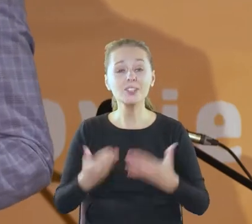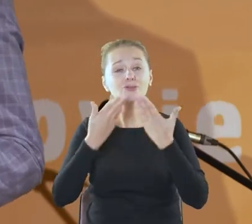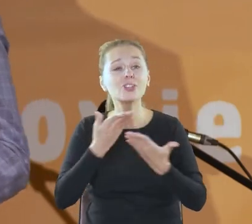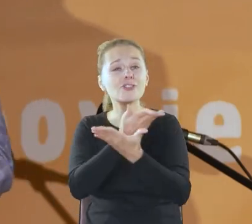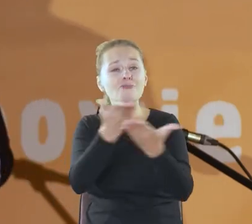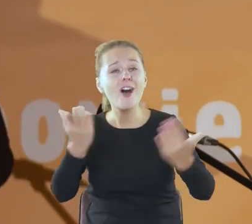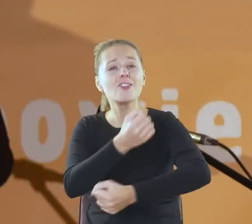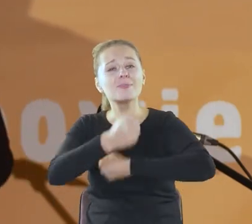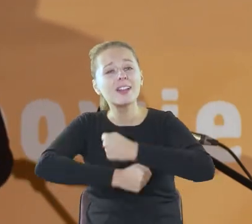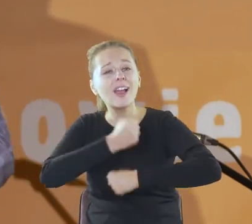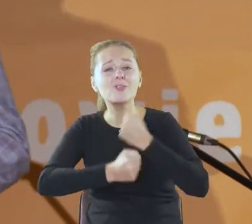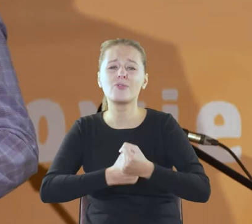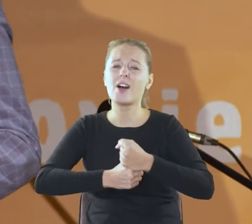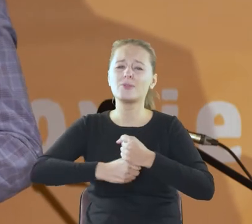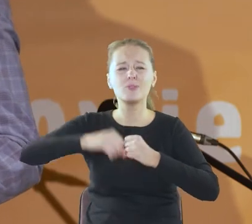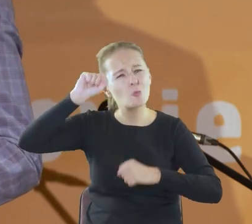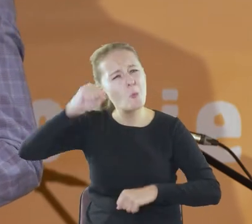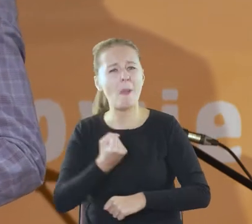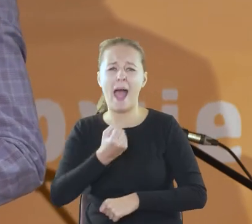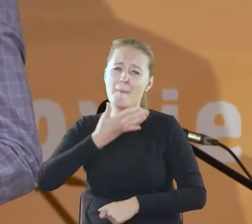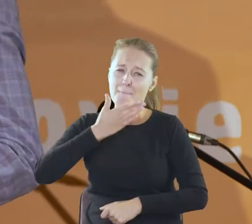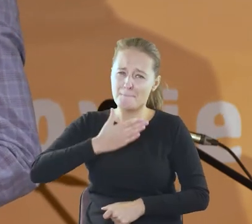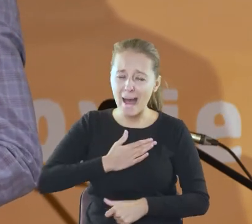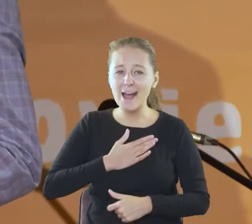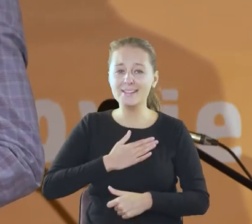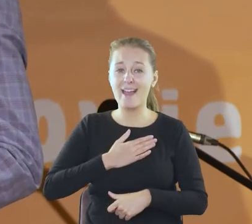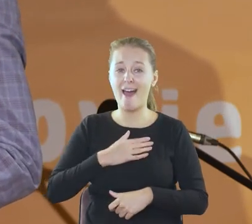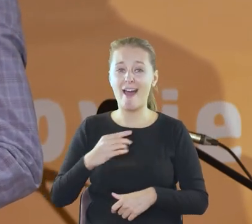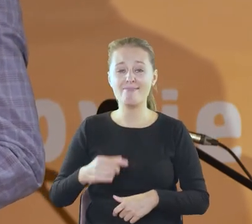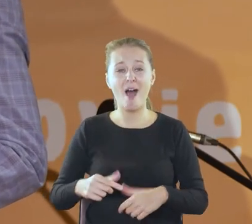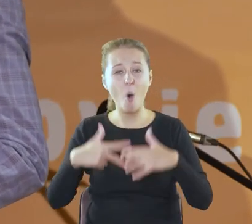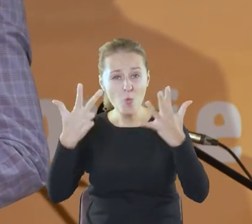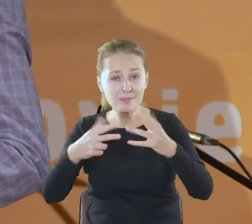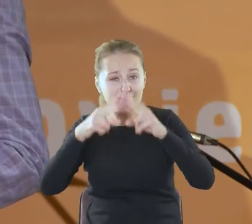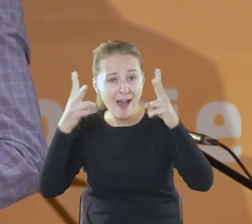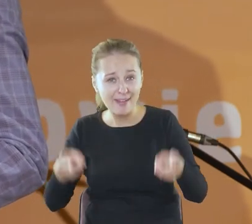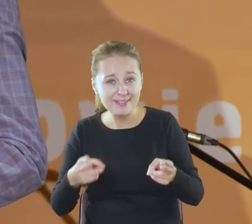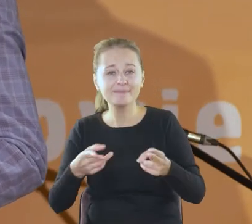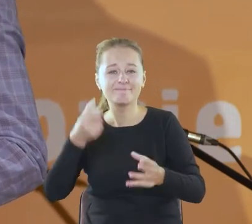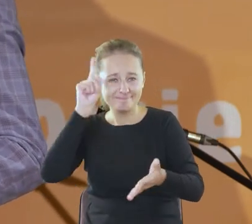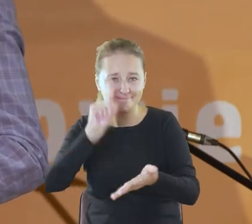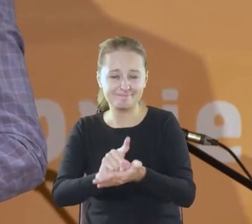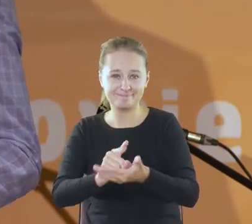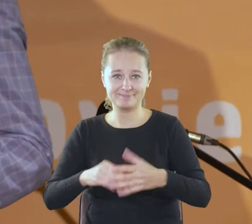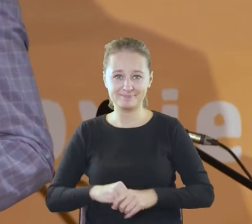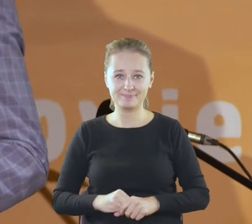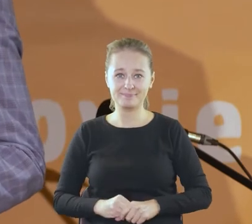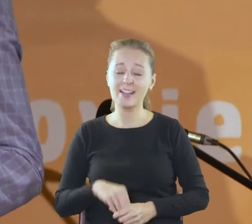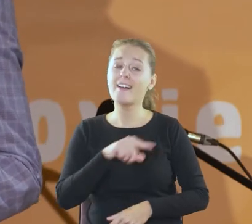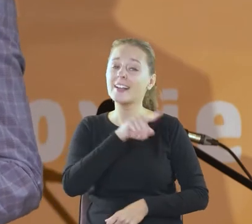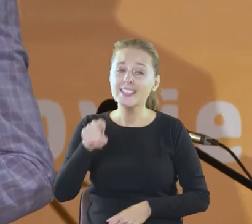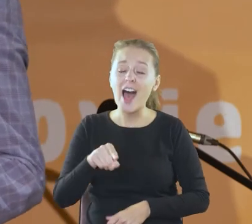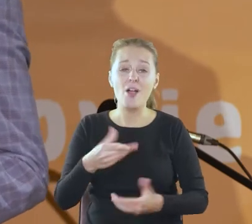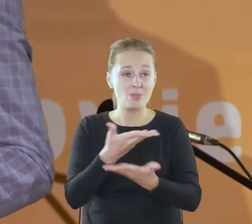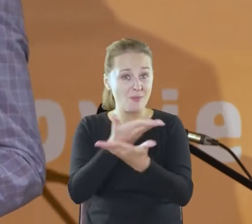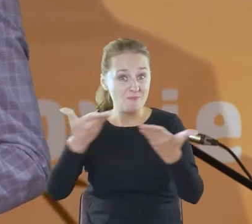zaangażowaniu, uporowi, pasji powodzi się ta kolejna edycja Nocy Bibliotek. Za to Państwu